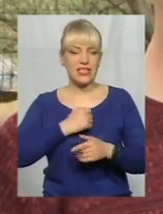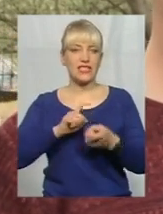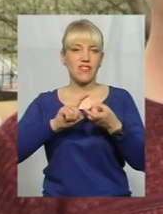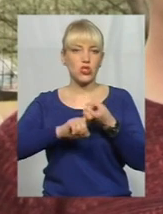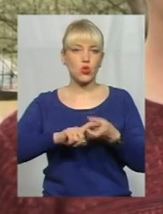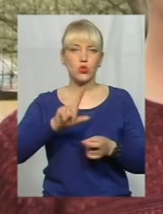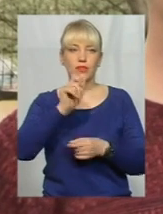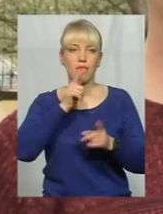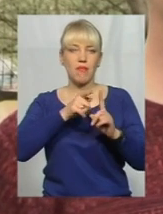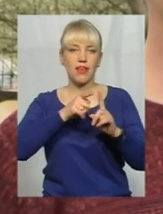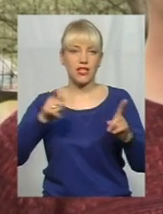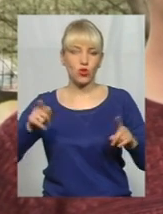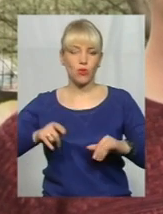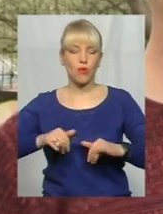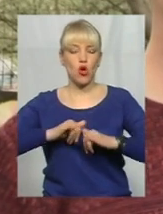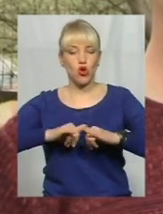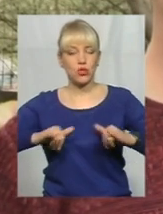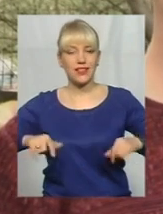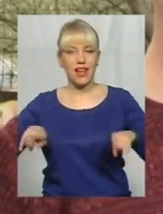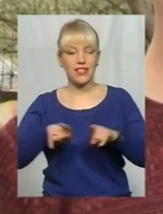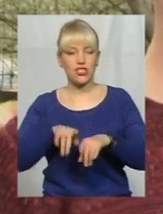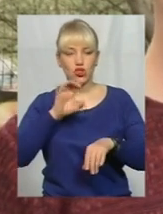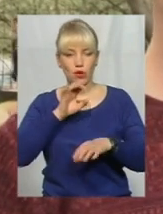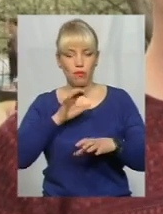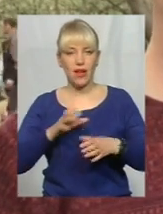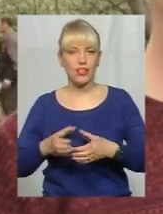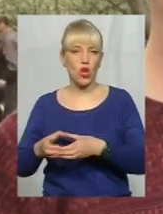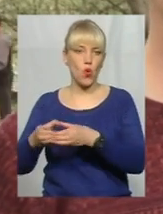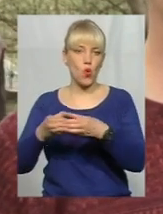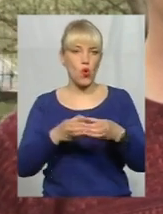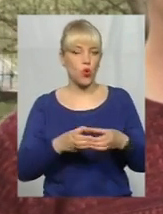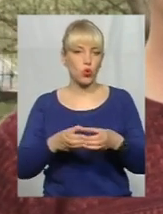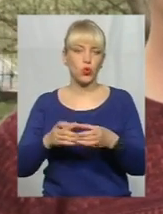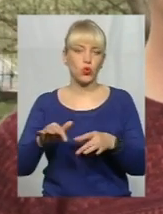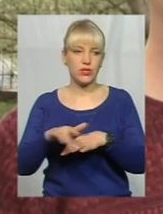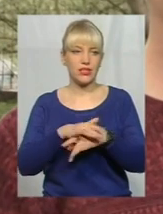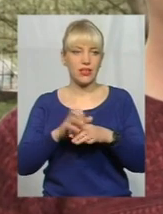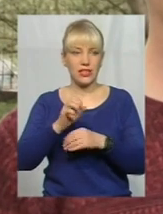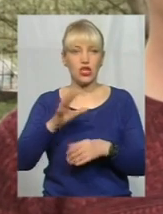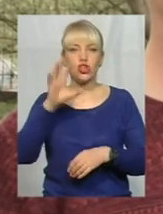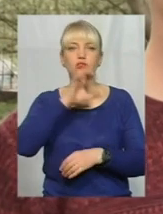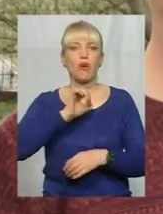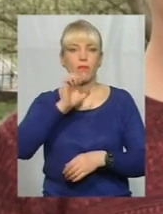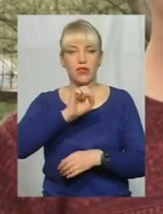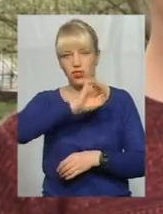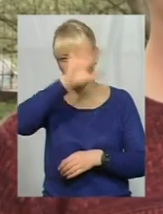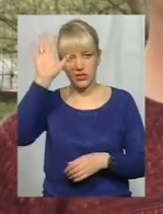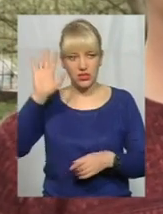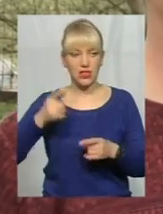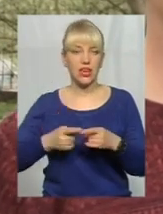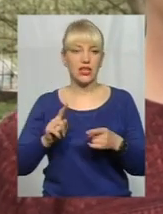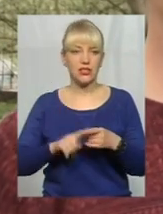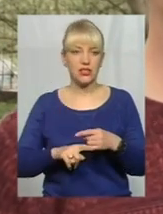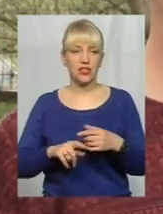Тобто, вони, такі собаки, гуртуються у великій зграї, так звані собачі весілля. Ці тварини